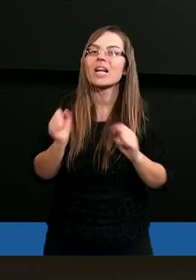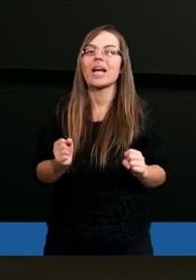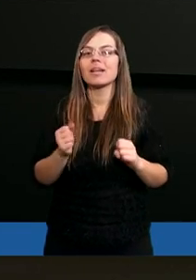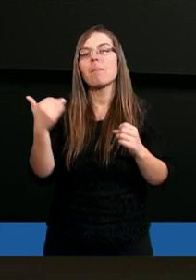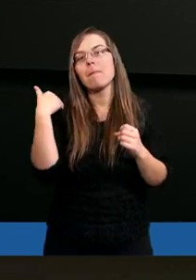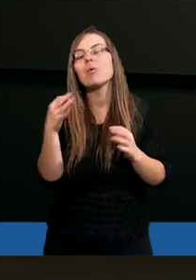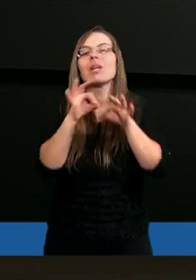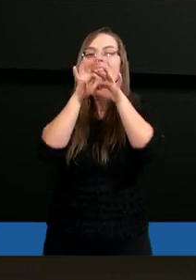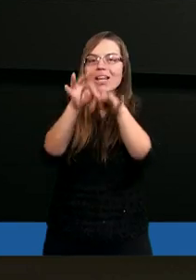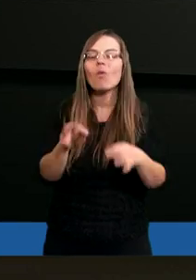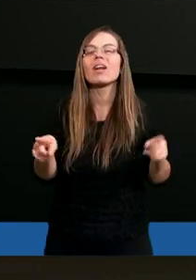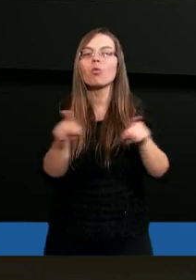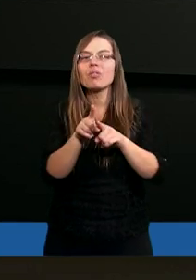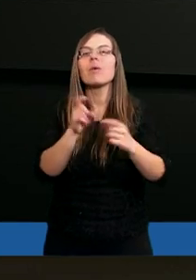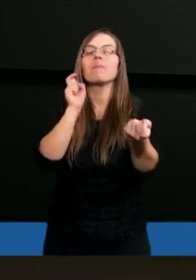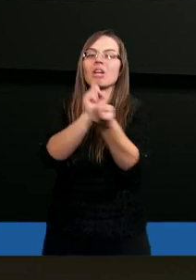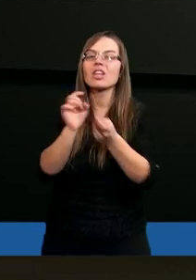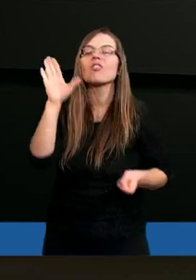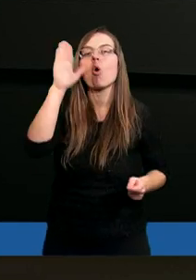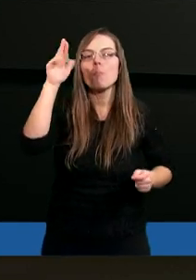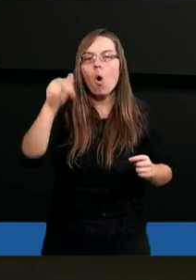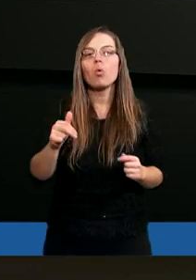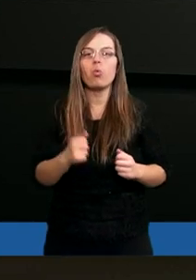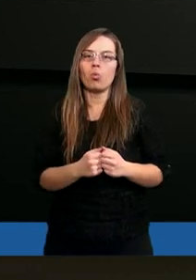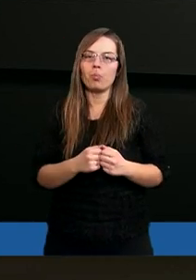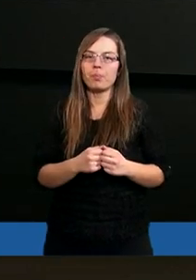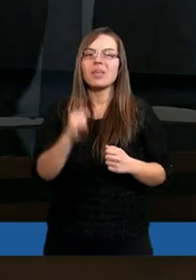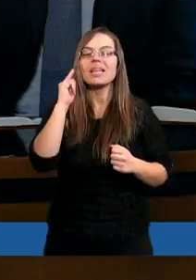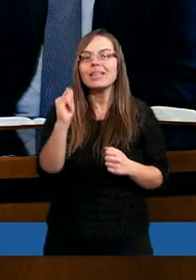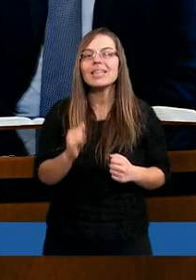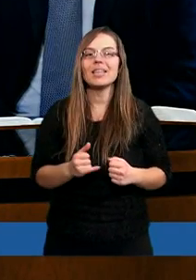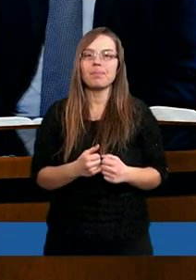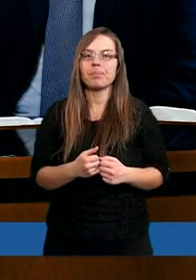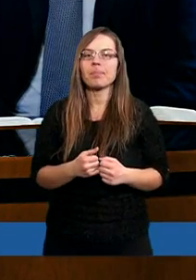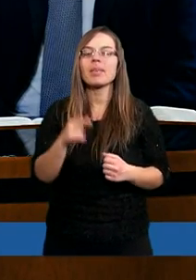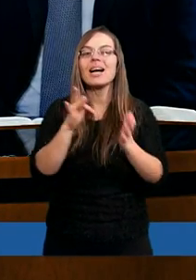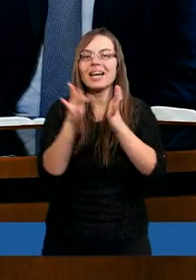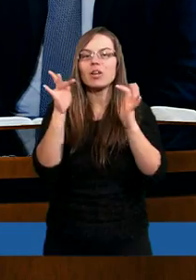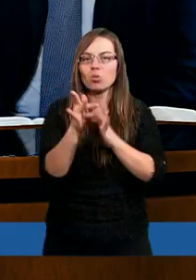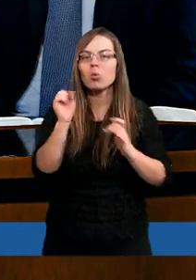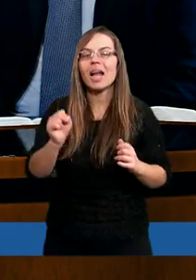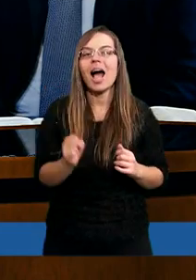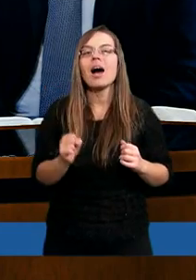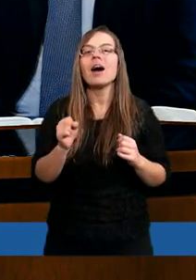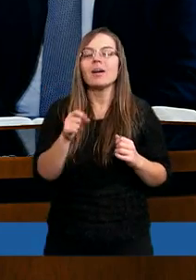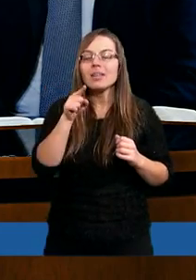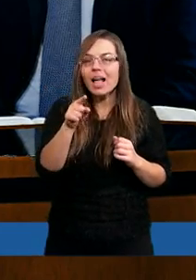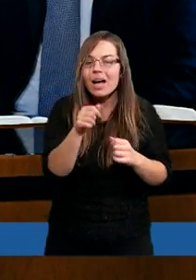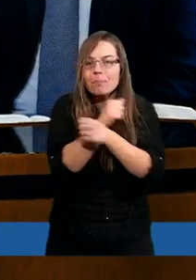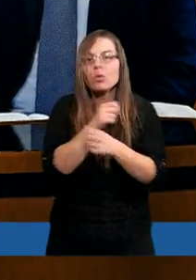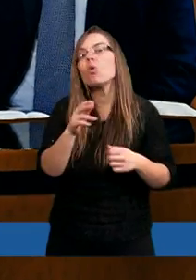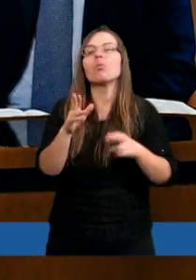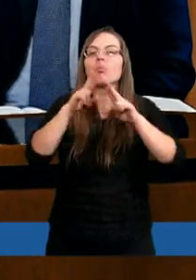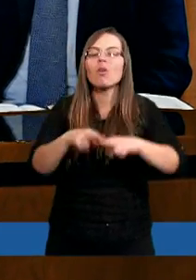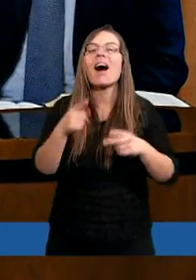był skierowany przeciwko Panu Bogu. i krzyż Chrystusa pozwala nam